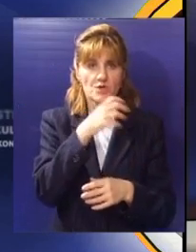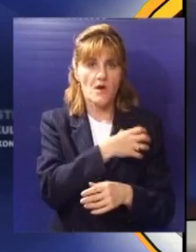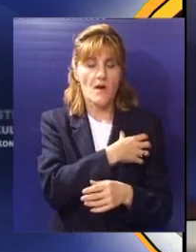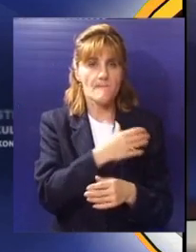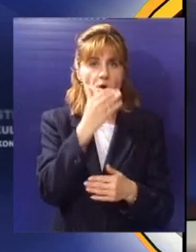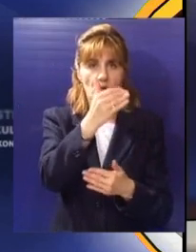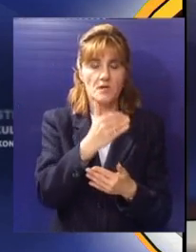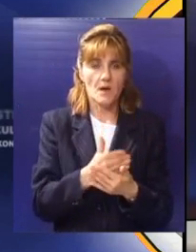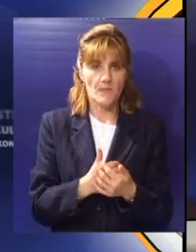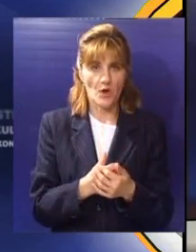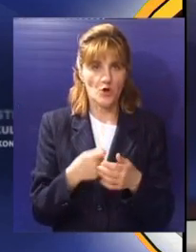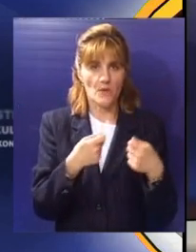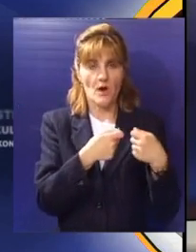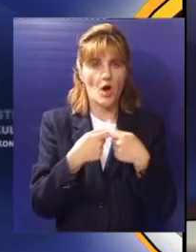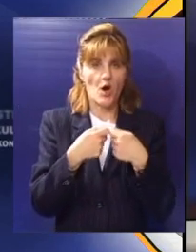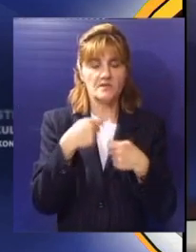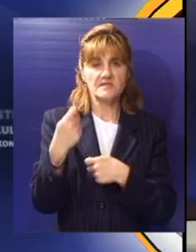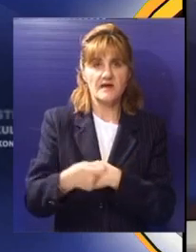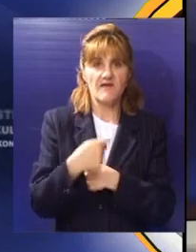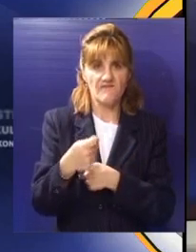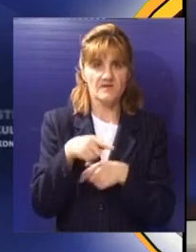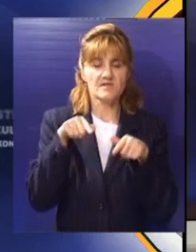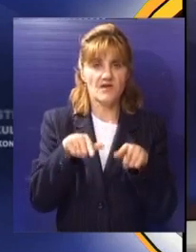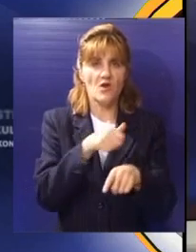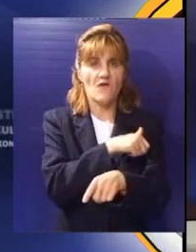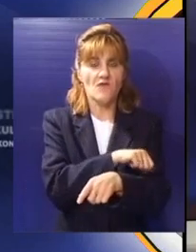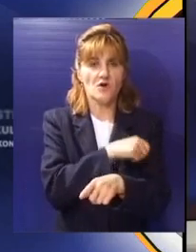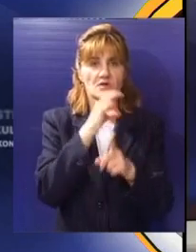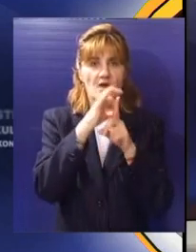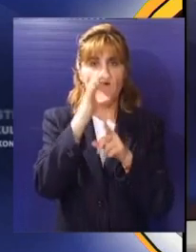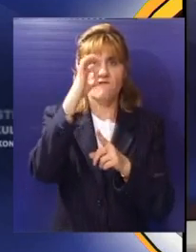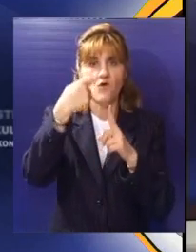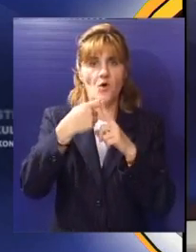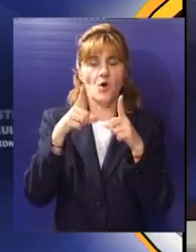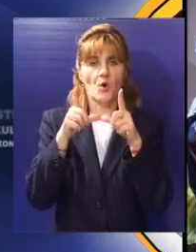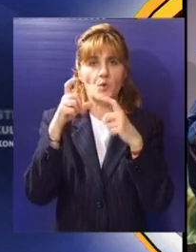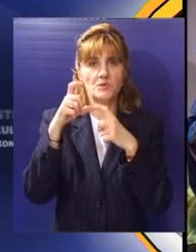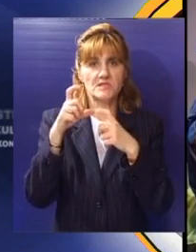bogat muzički program. Organizator festivala je i ove godine fondacija Focus.